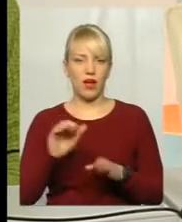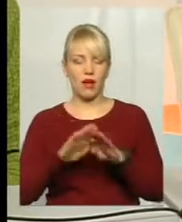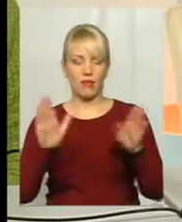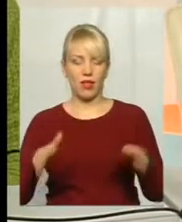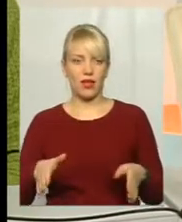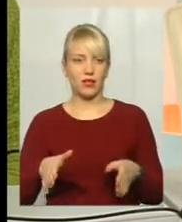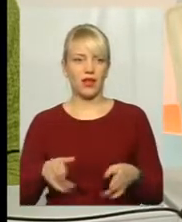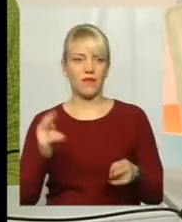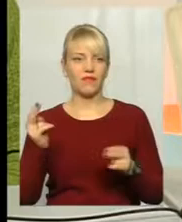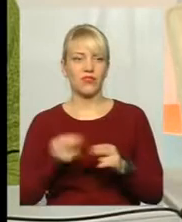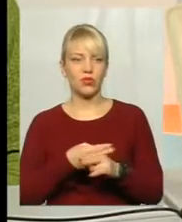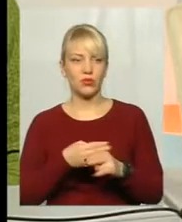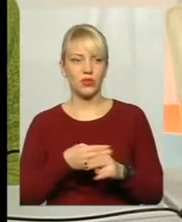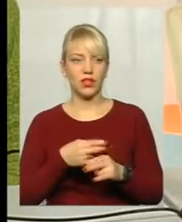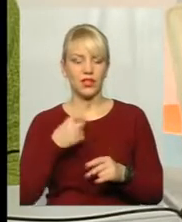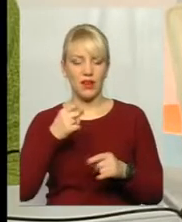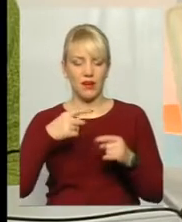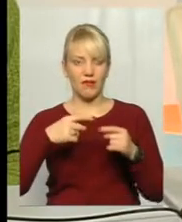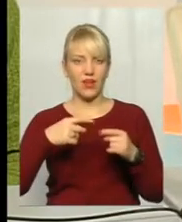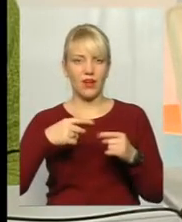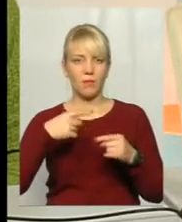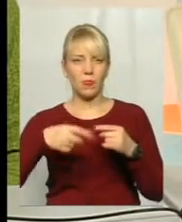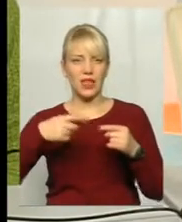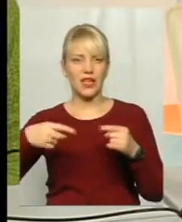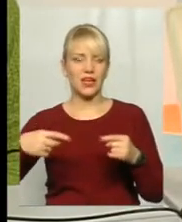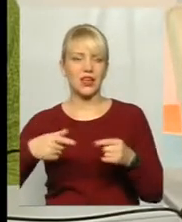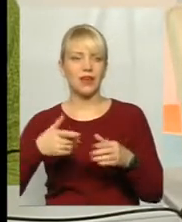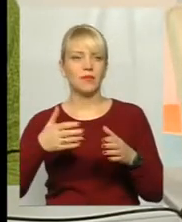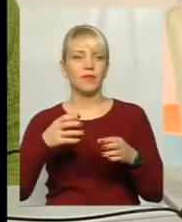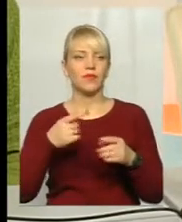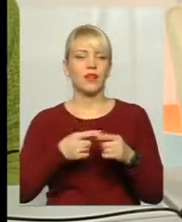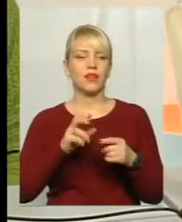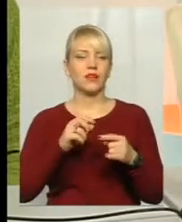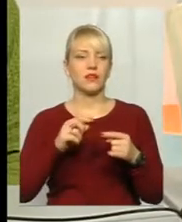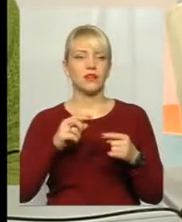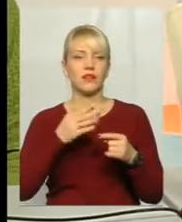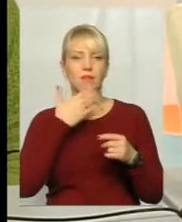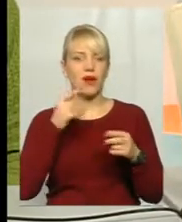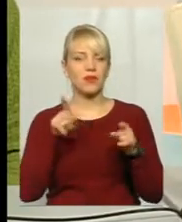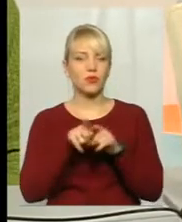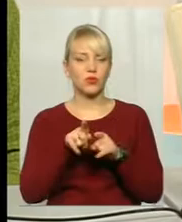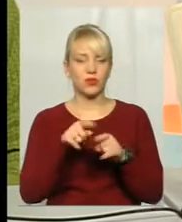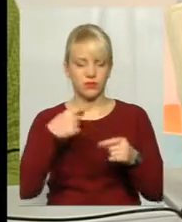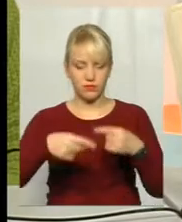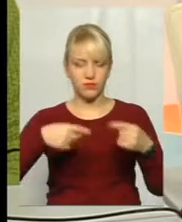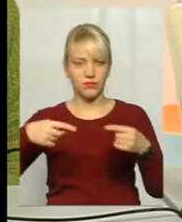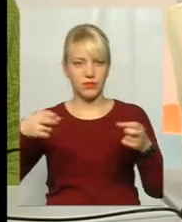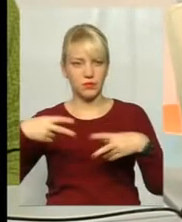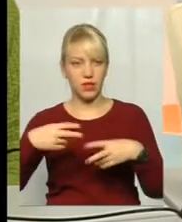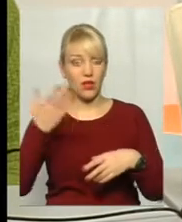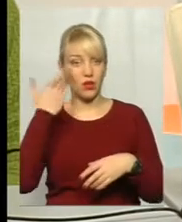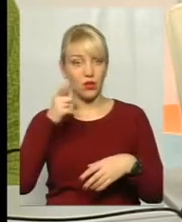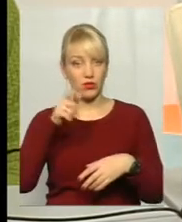відсутні в грилі деяка деталь, яка накручує так на вертель, як називають. І коли людина